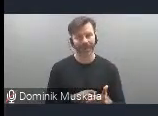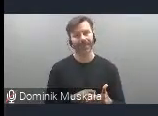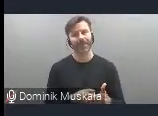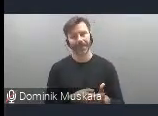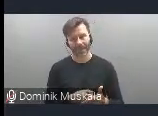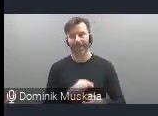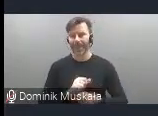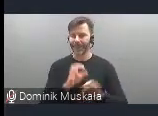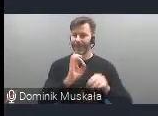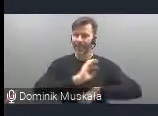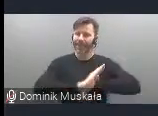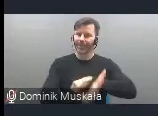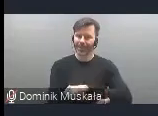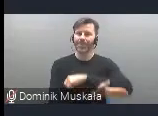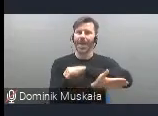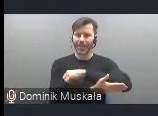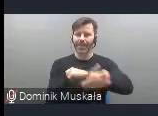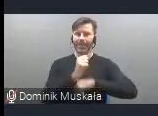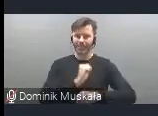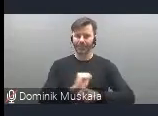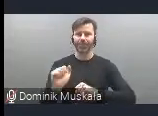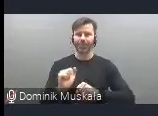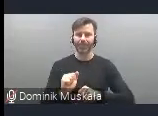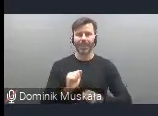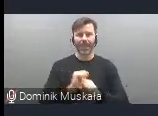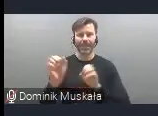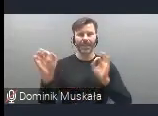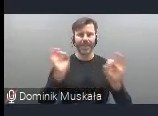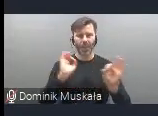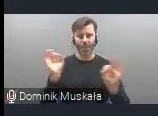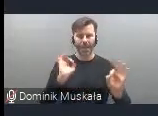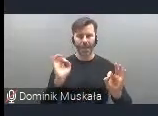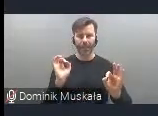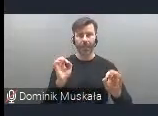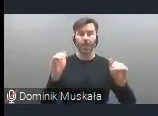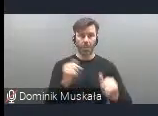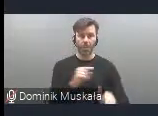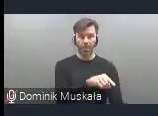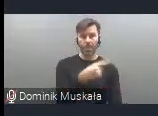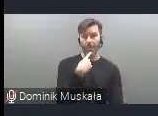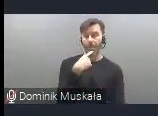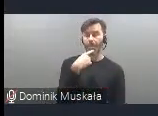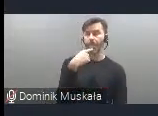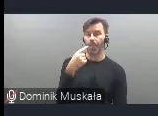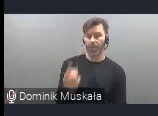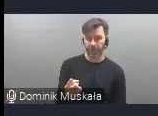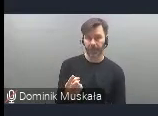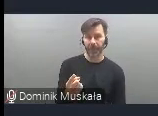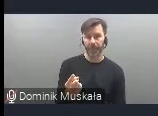wsparcie postaci takiej informacji, że mogą powiedzieć, że właśnie to jest